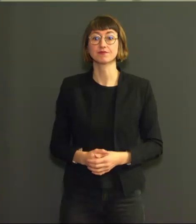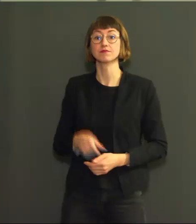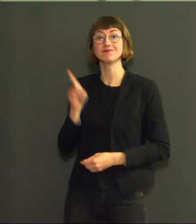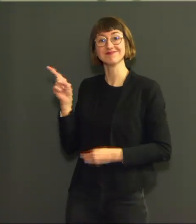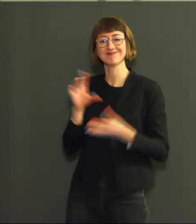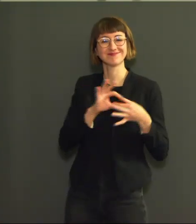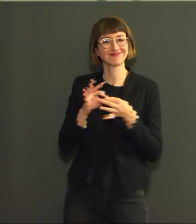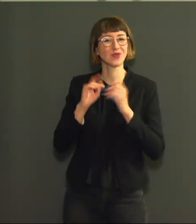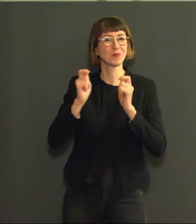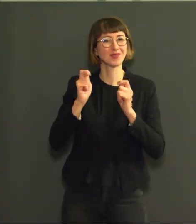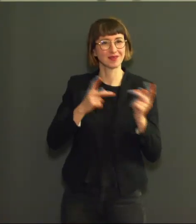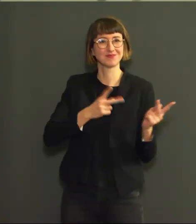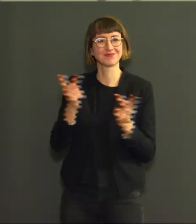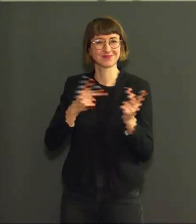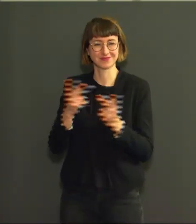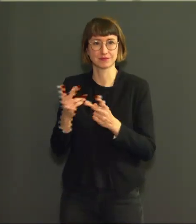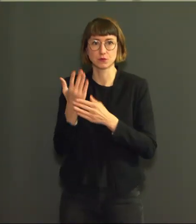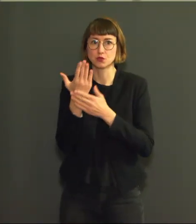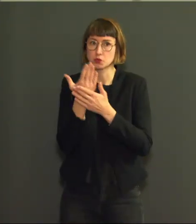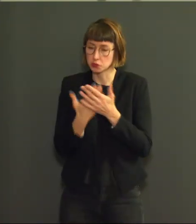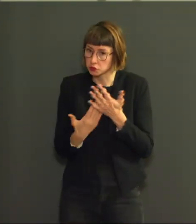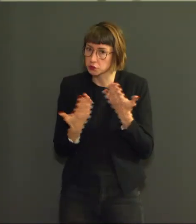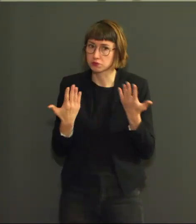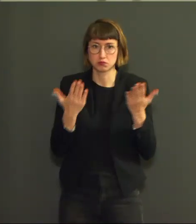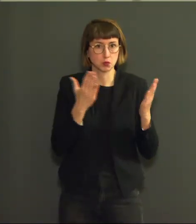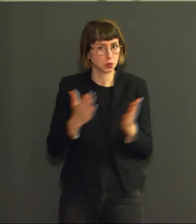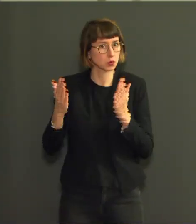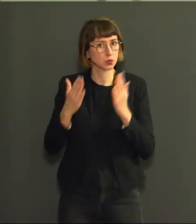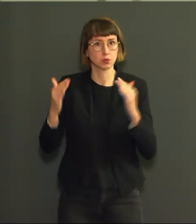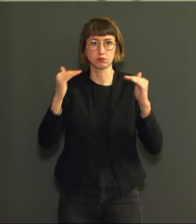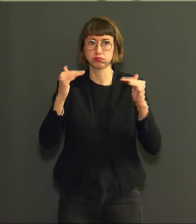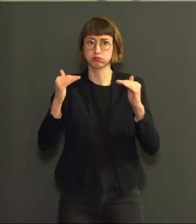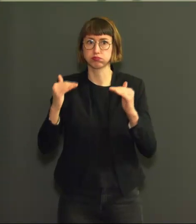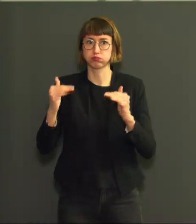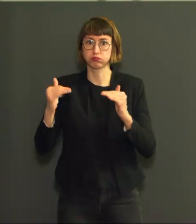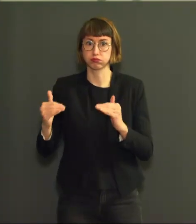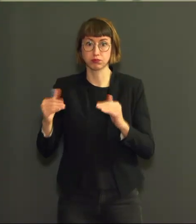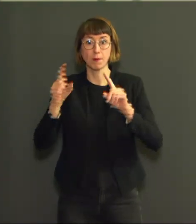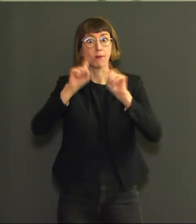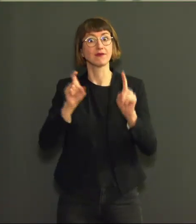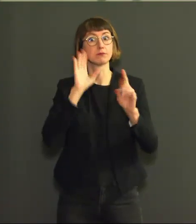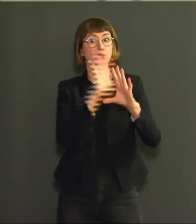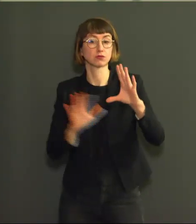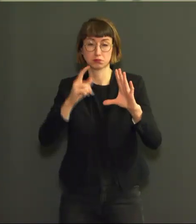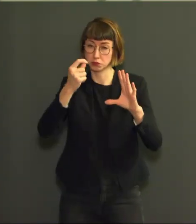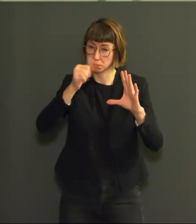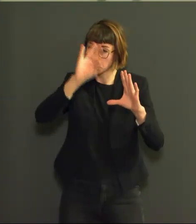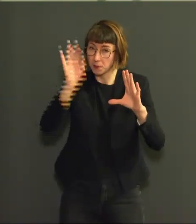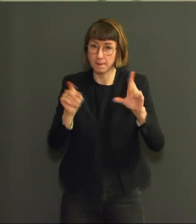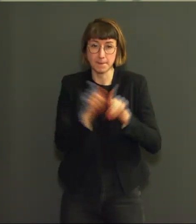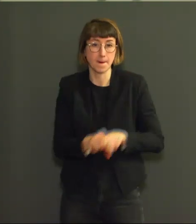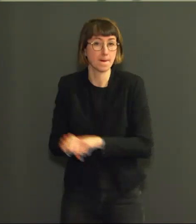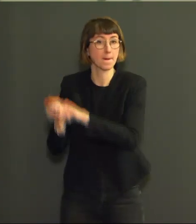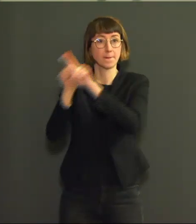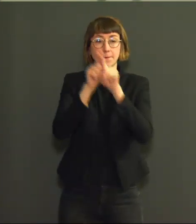diminution continue. Elle continue dans pratiquement toutes les provinces. Nous en sommes maintenant presque en dessous de 100, puisque nous sommes à